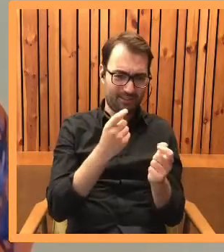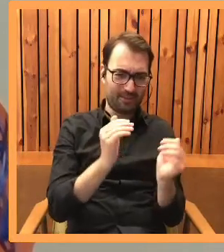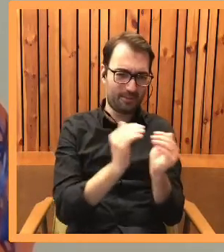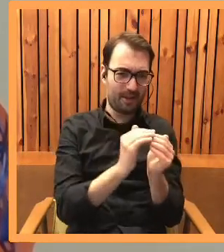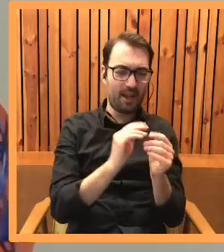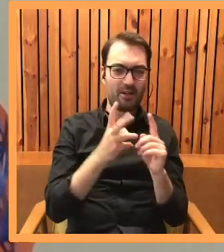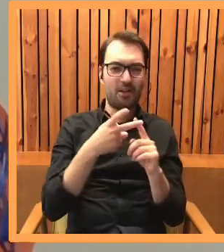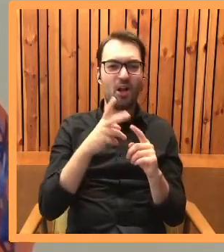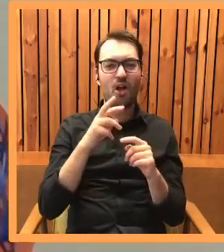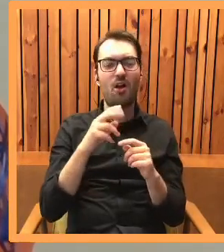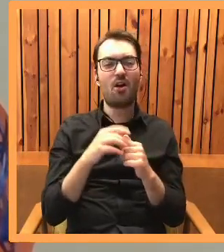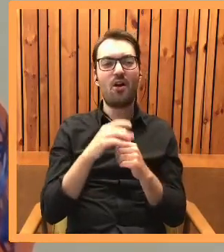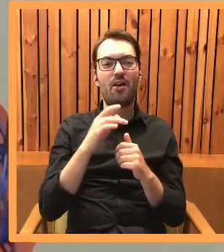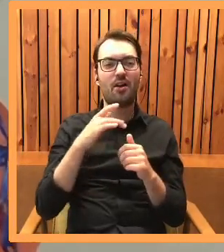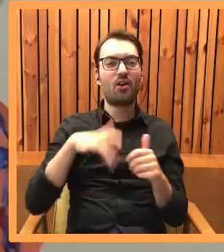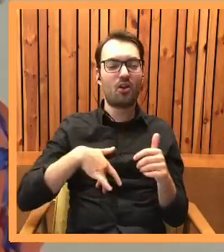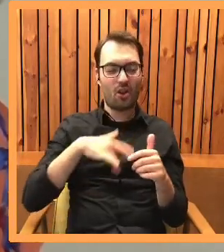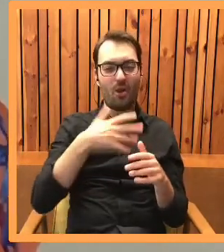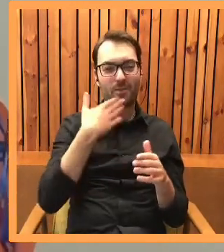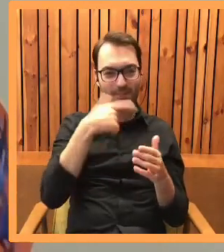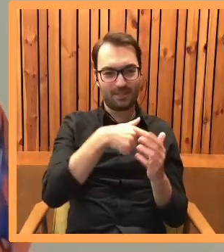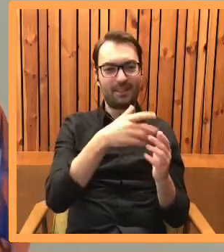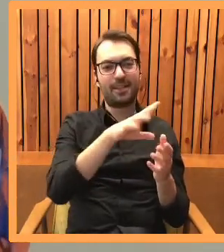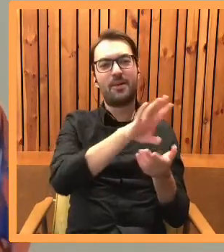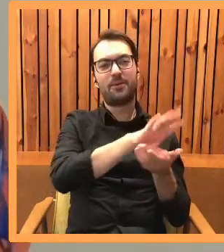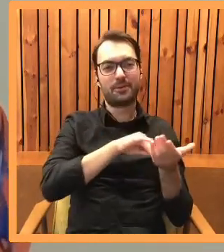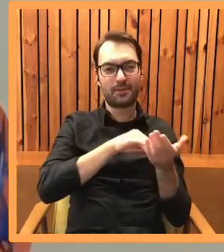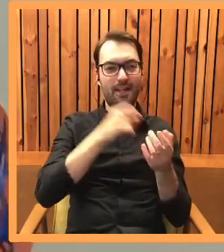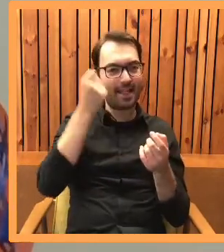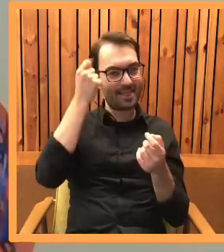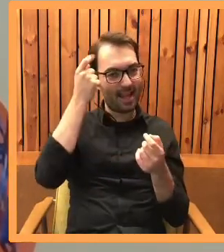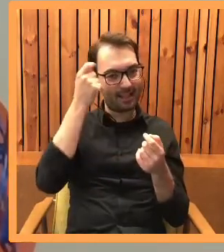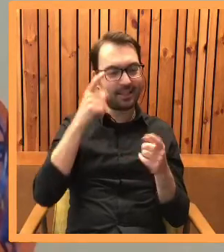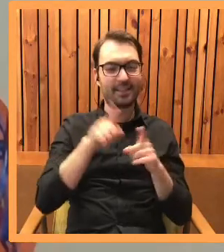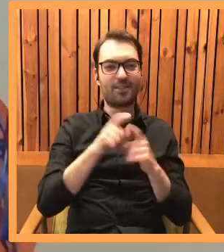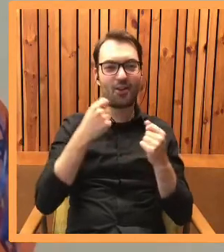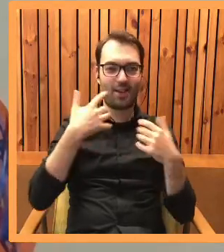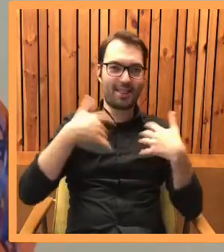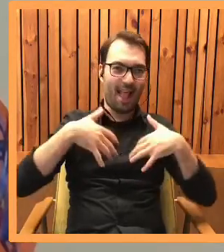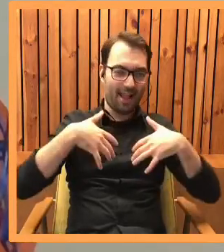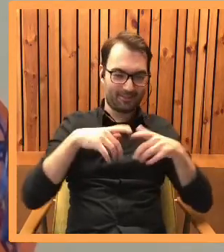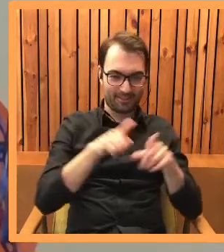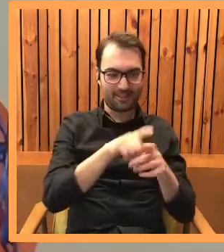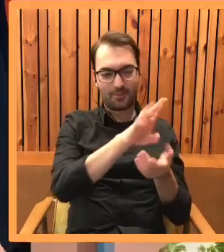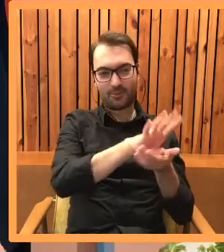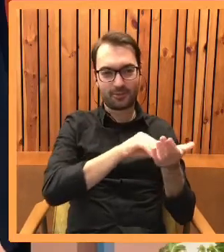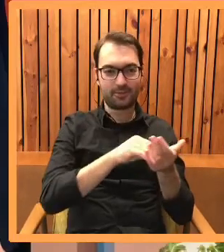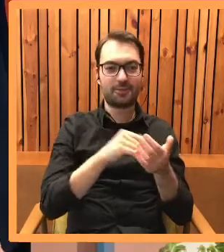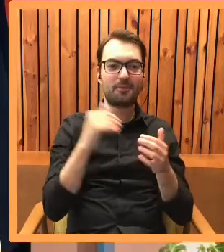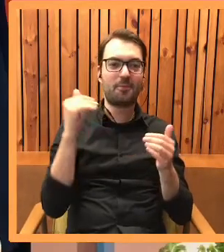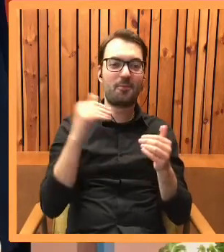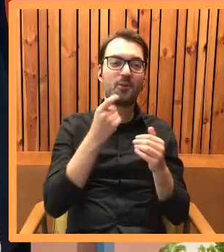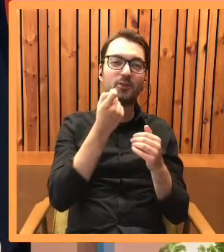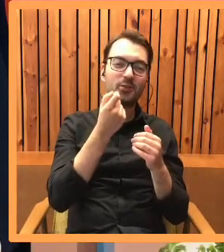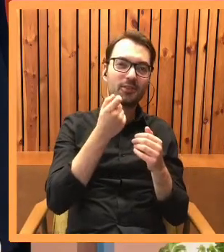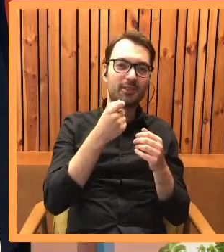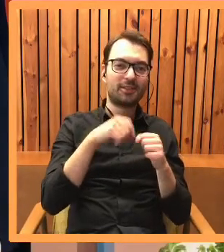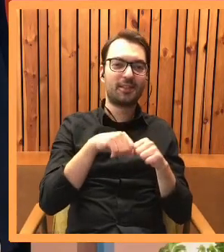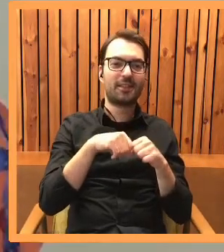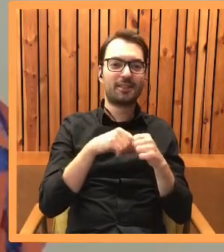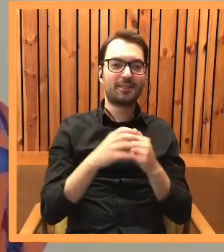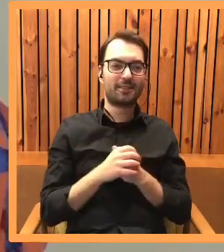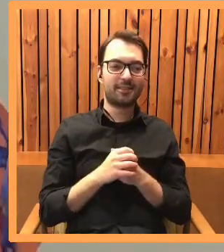kot Lord dostał inteligencję, trochę neurozy, być może odrobinę zaburzeń